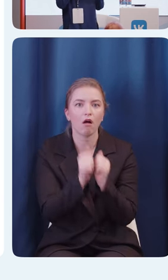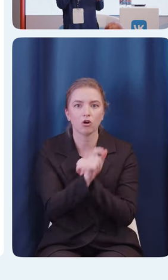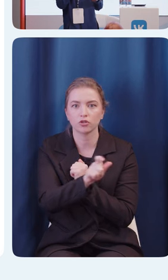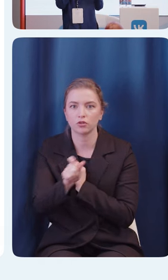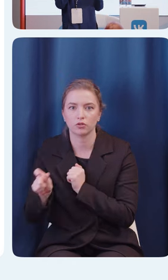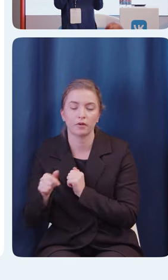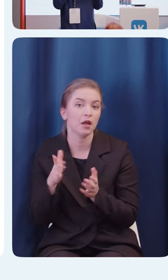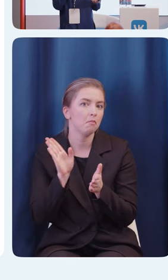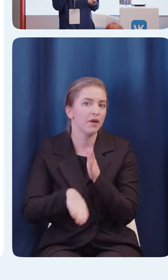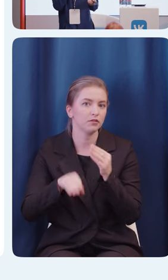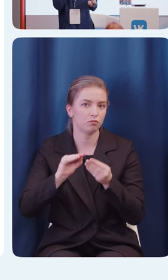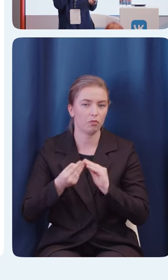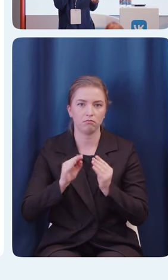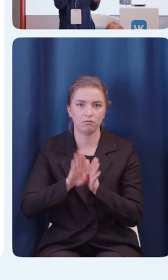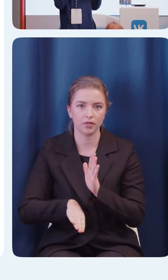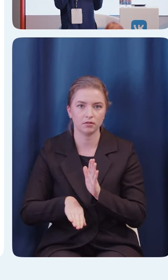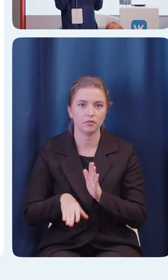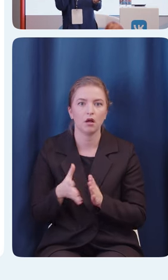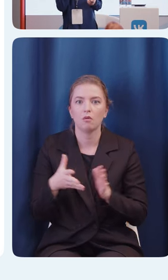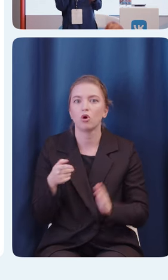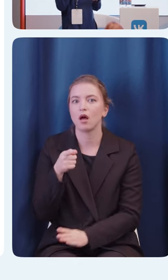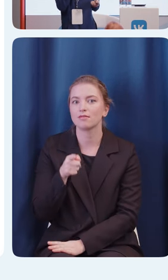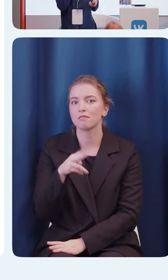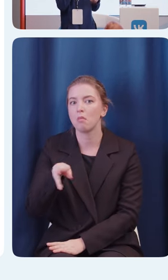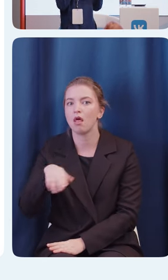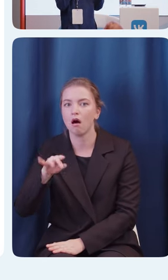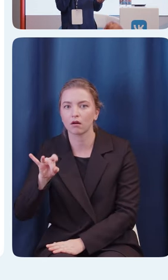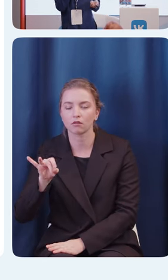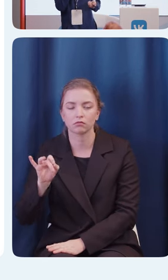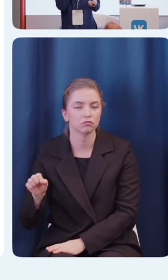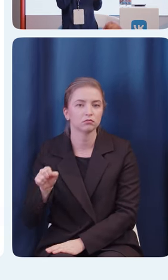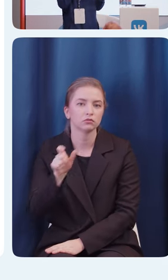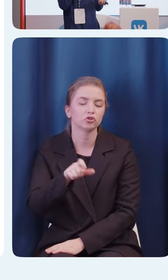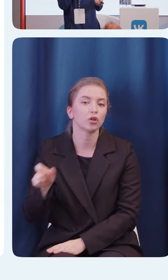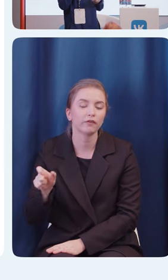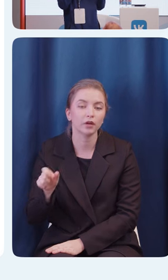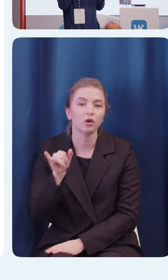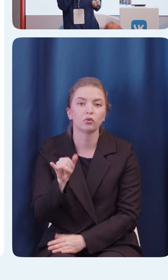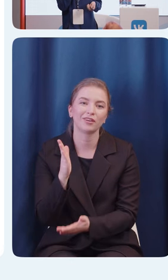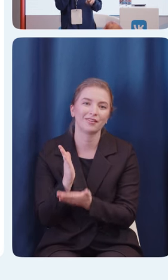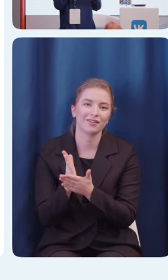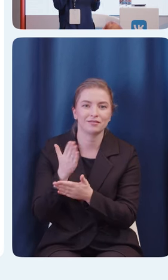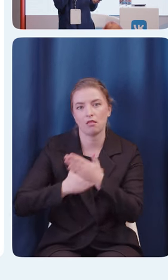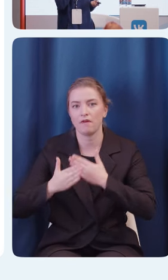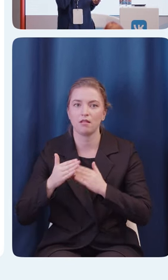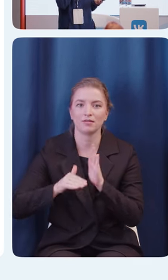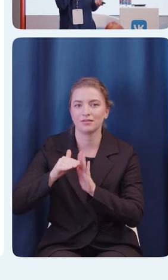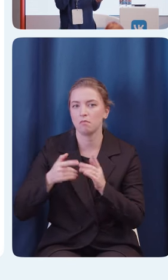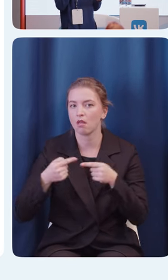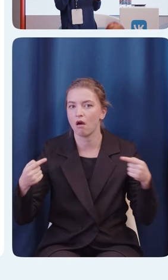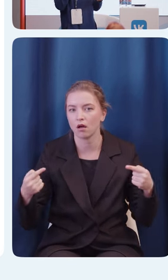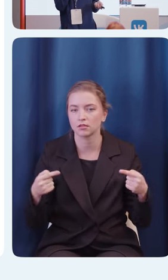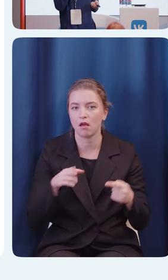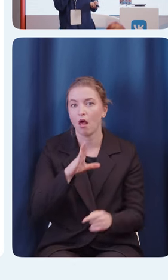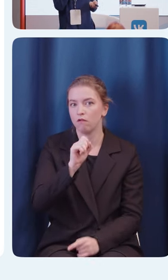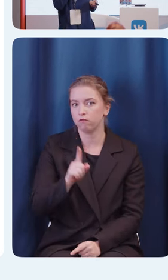Более миллиарда человек обладает той или иной степенью инвалидности по данным ВОЗ. И второй факт.